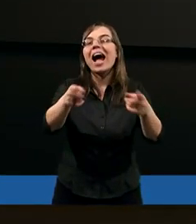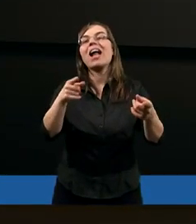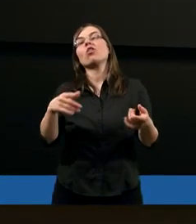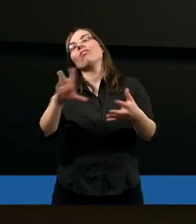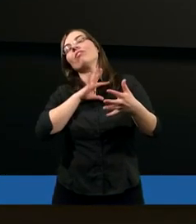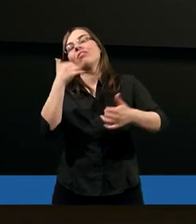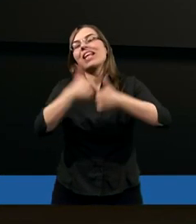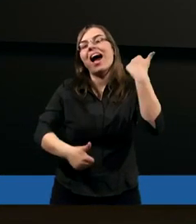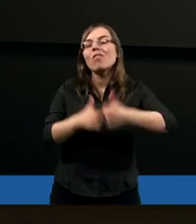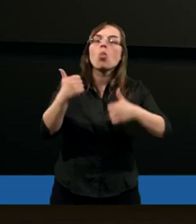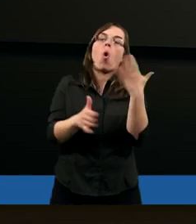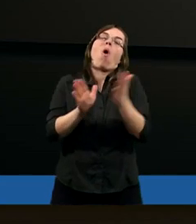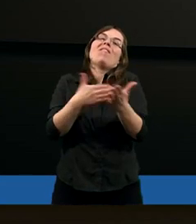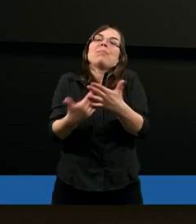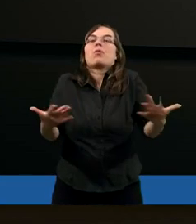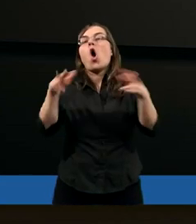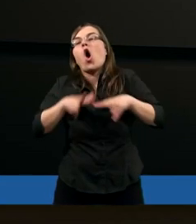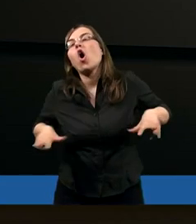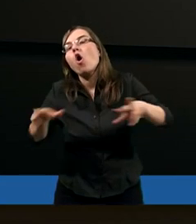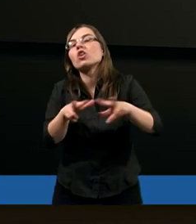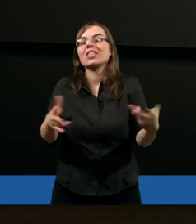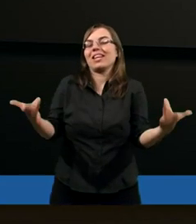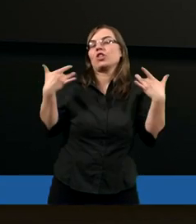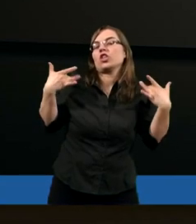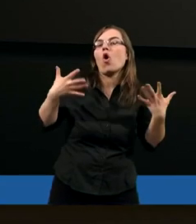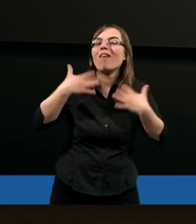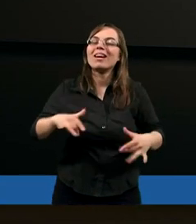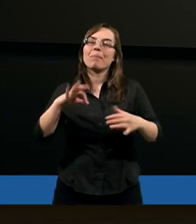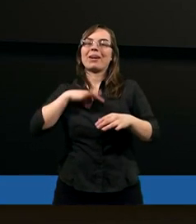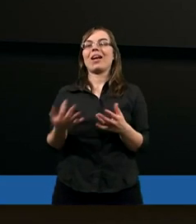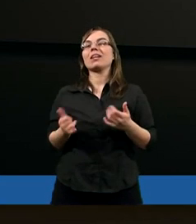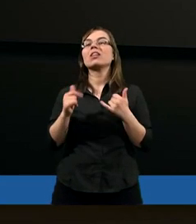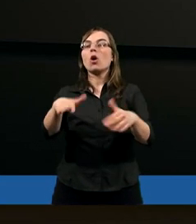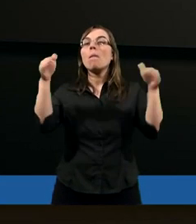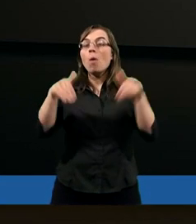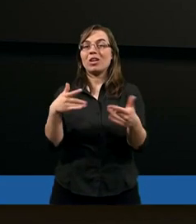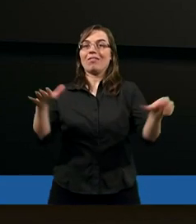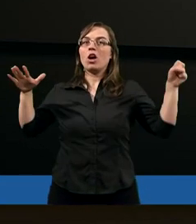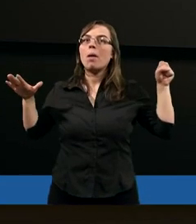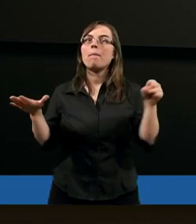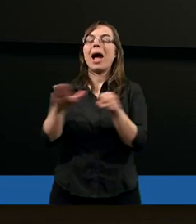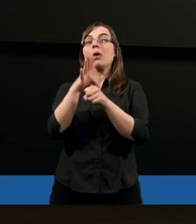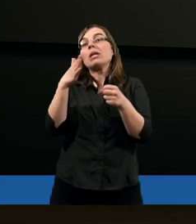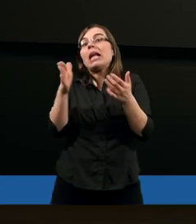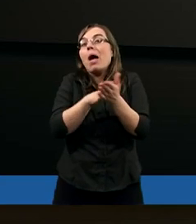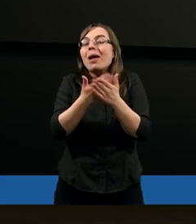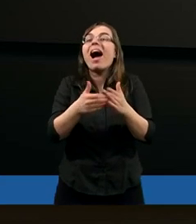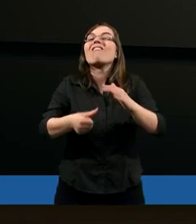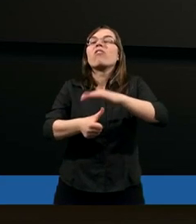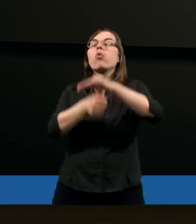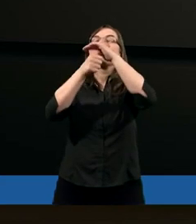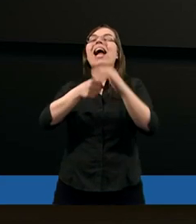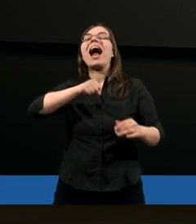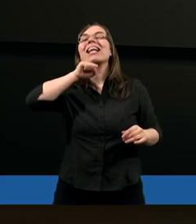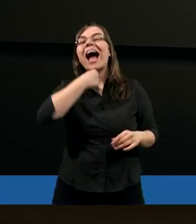swojej zawodowej, rodzinnej. I nagle możliwość pełnienia chociażby funkcji starszego